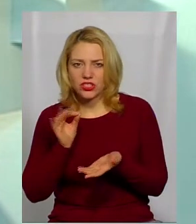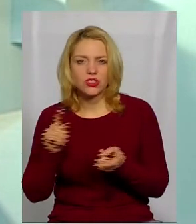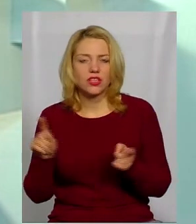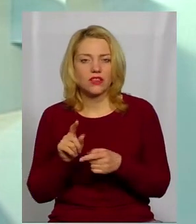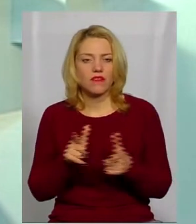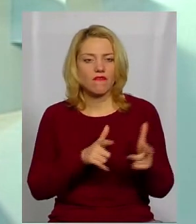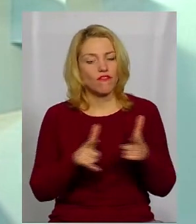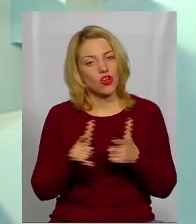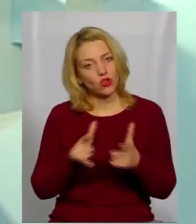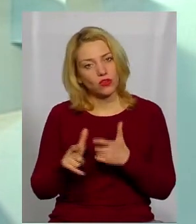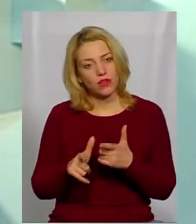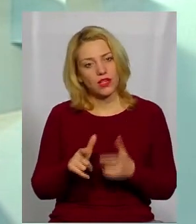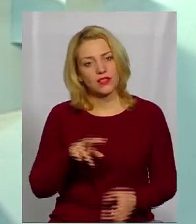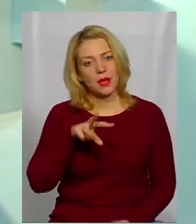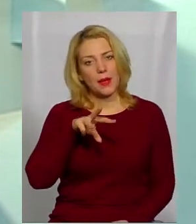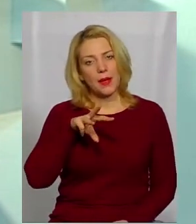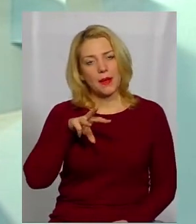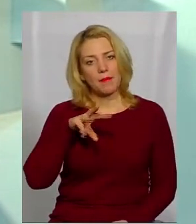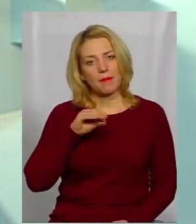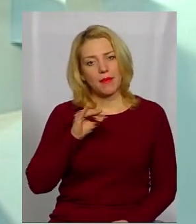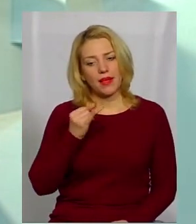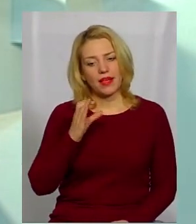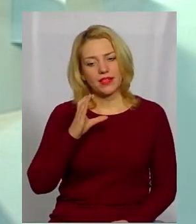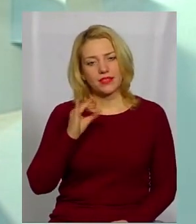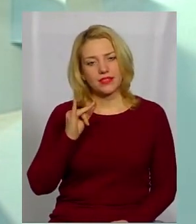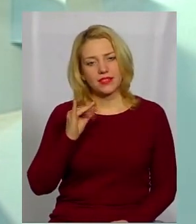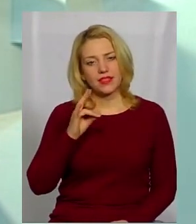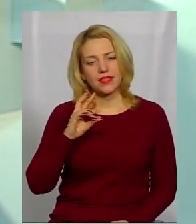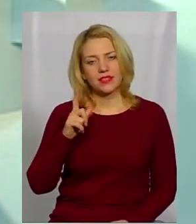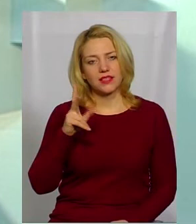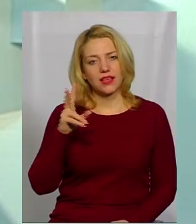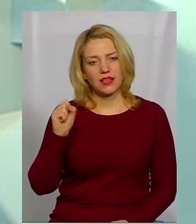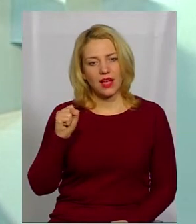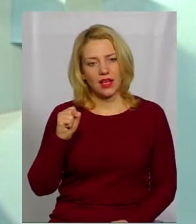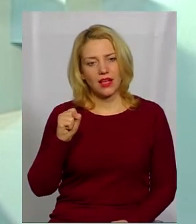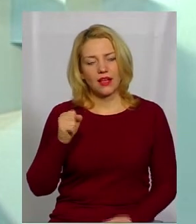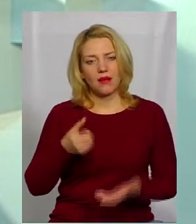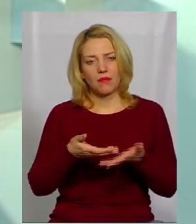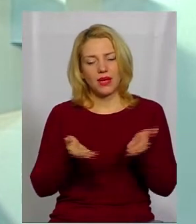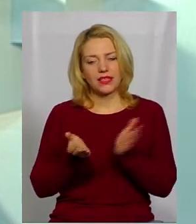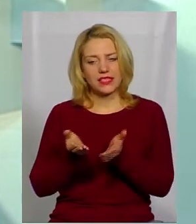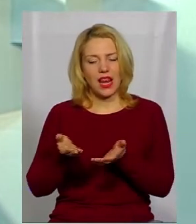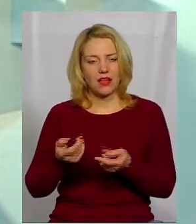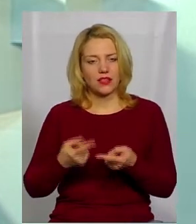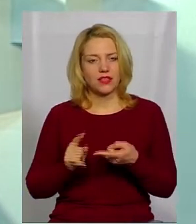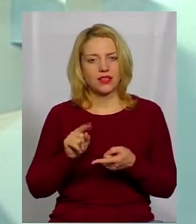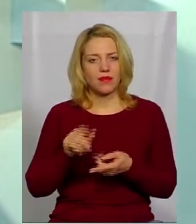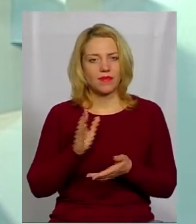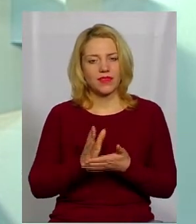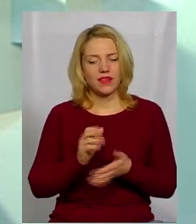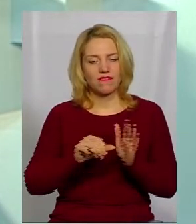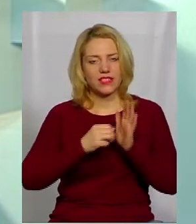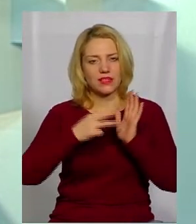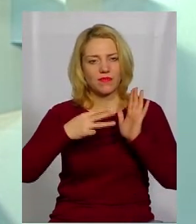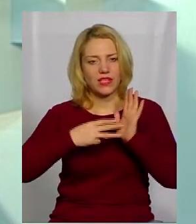виготовлялися в Мейсені. Тобто, знаменитая мейсенська порцеляна. Там є і 18